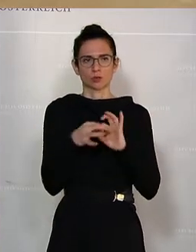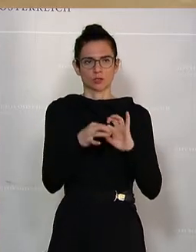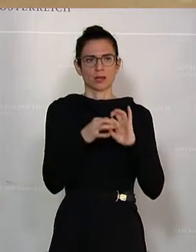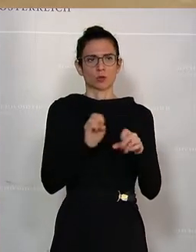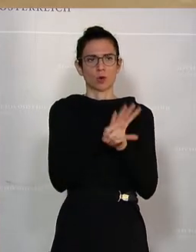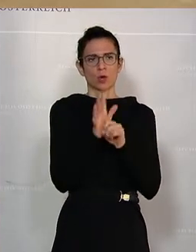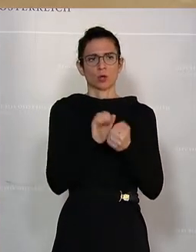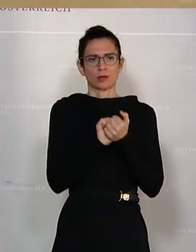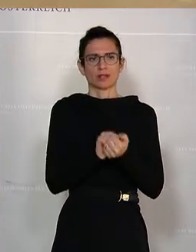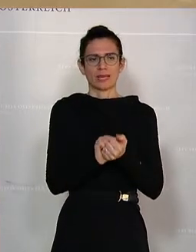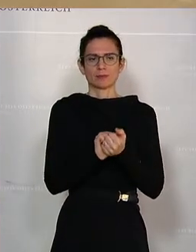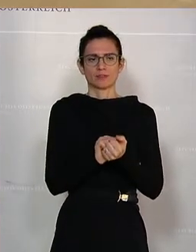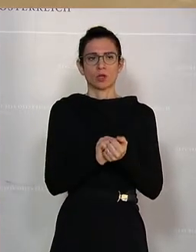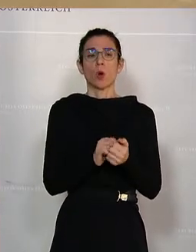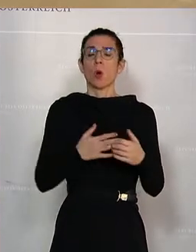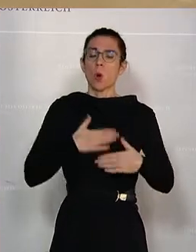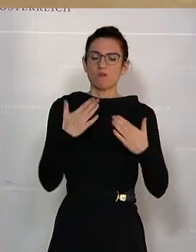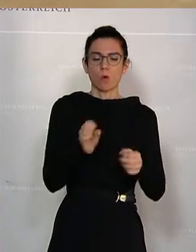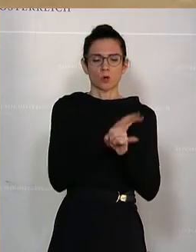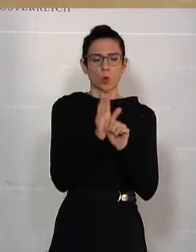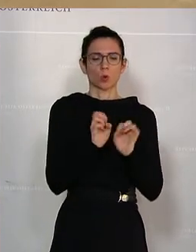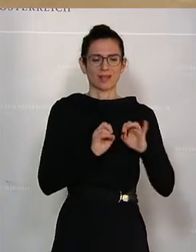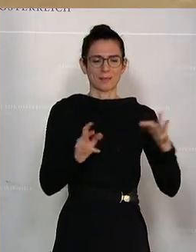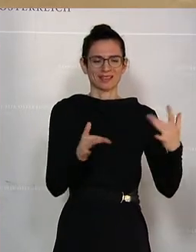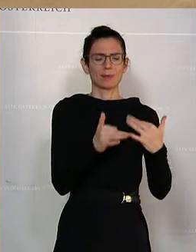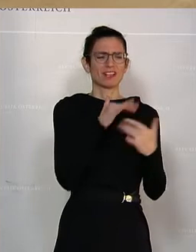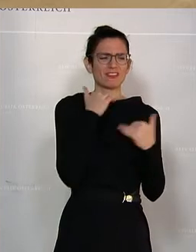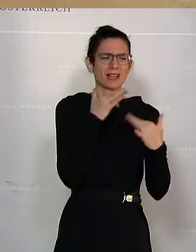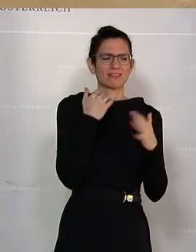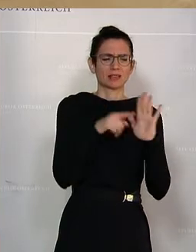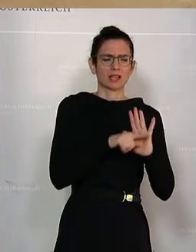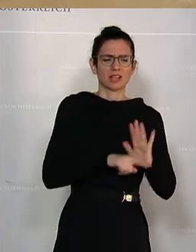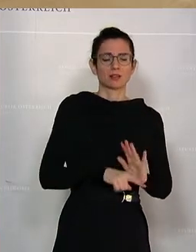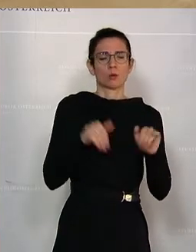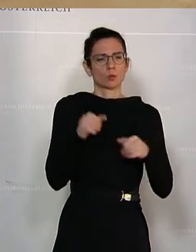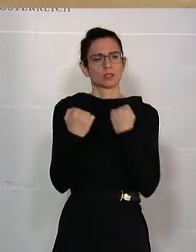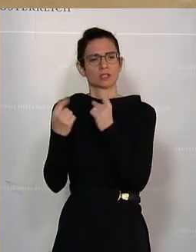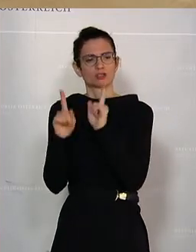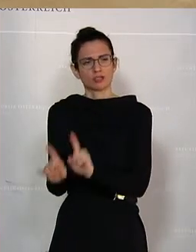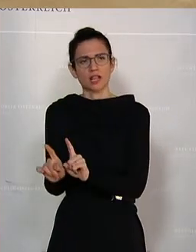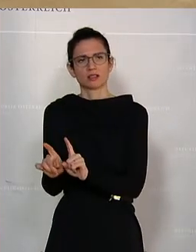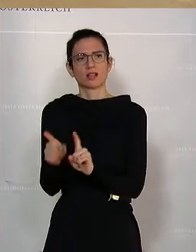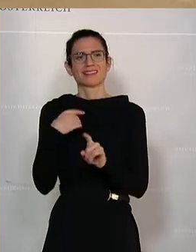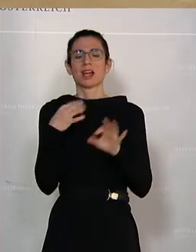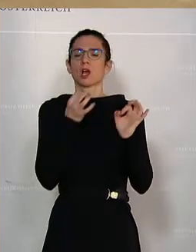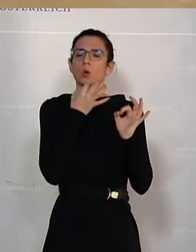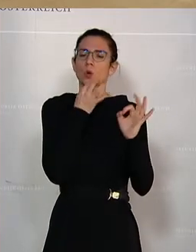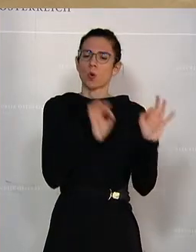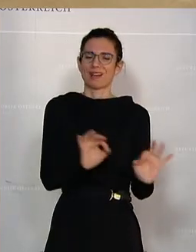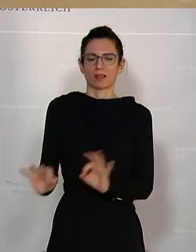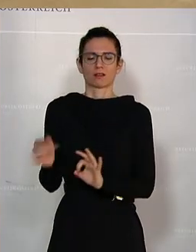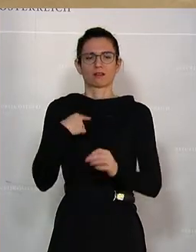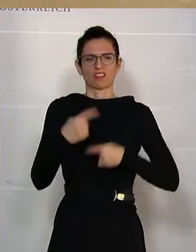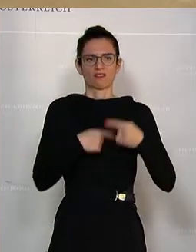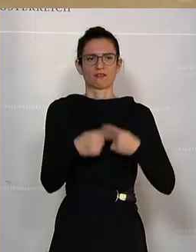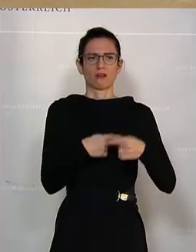sicherstellen wollen, dass trotz Corona-Pandemie, die uns viele Einschränkungen bringt, wir sicherstellen müssen, dass es korrekte Verfahren gibt,